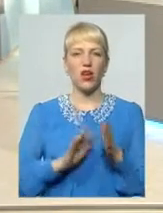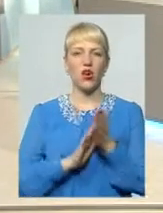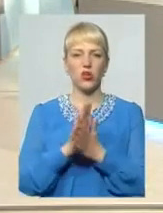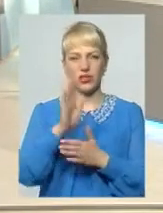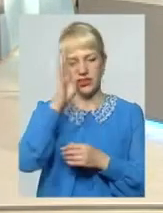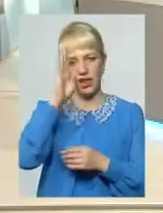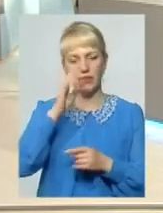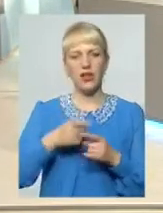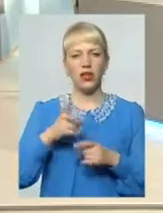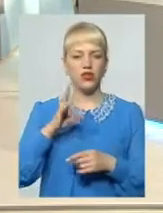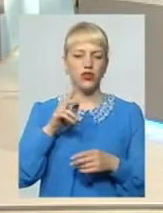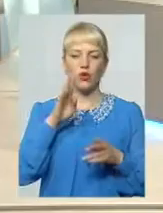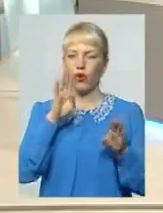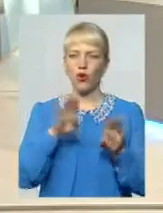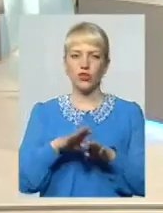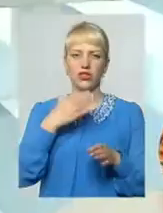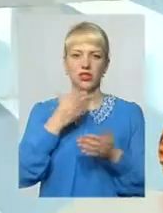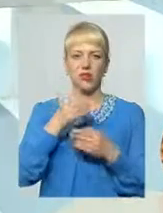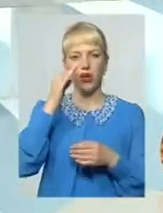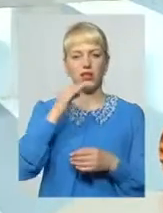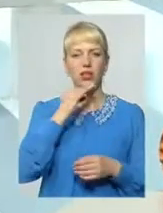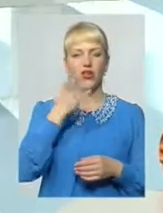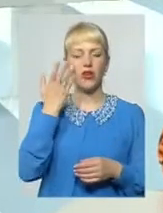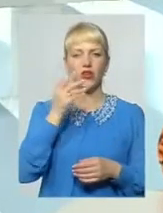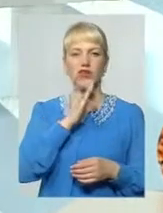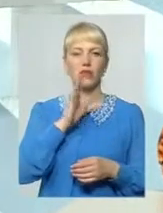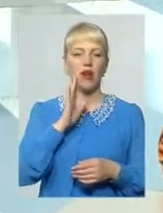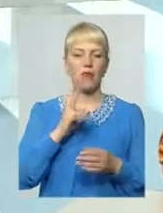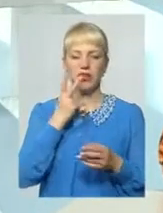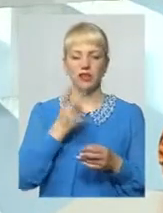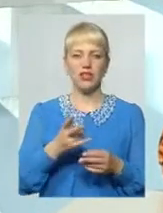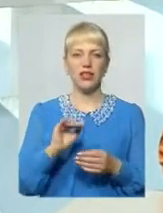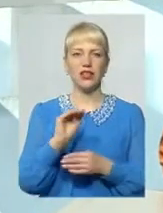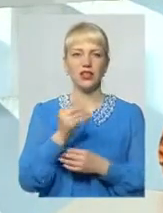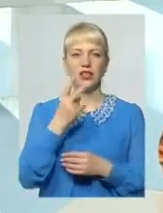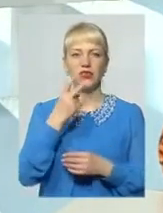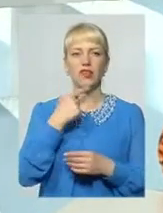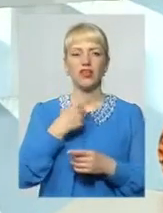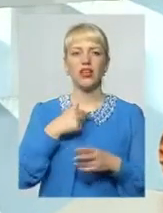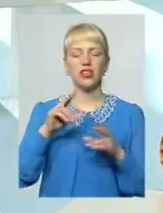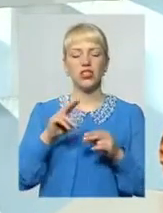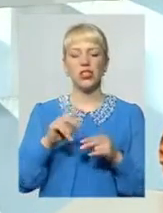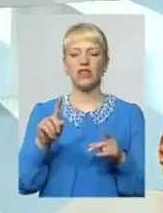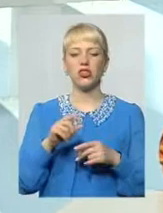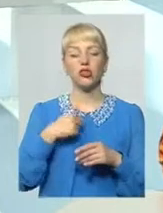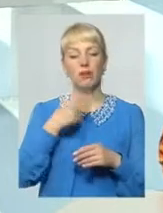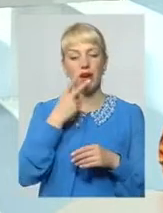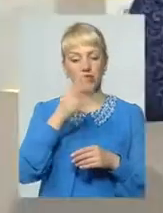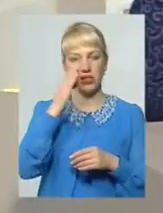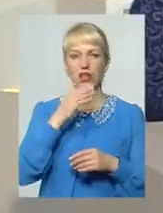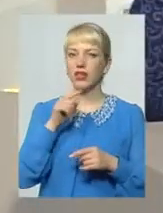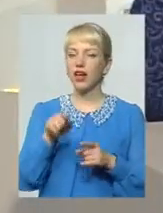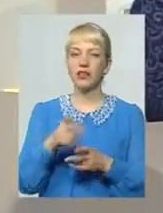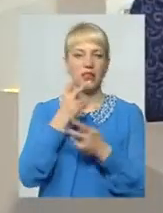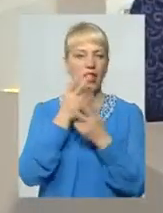дуже схожий на свого татка І коли Настя дивиться на нього і каже, я щаслива, що я бачила татка, а ти ж не бачив татка І,